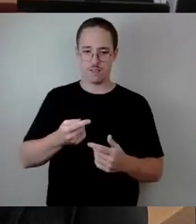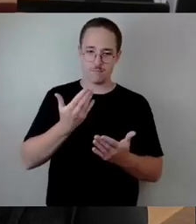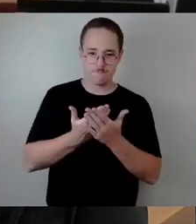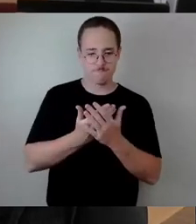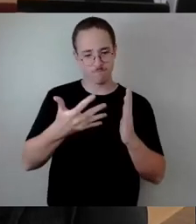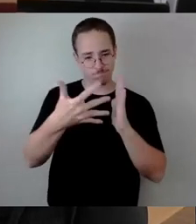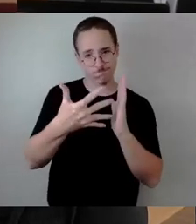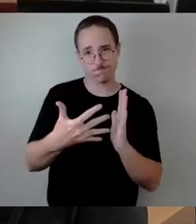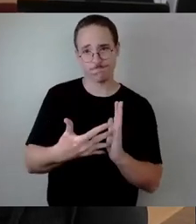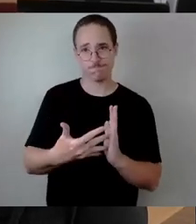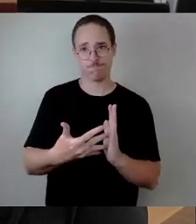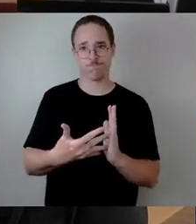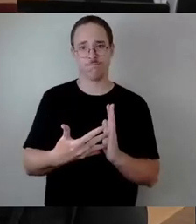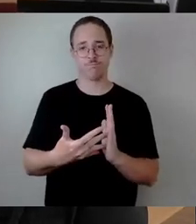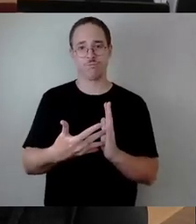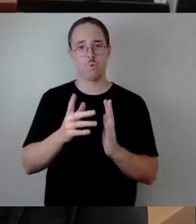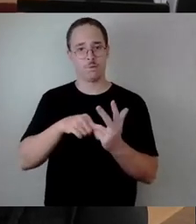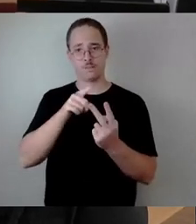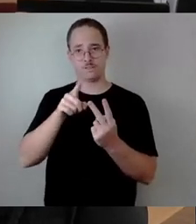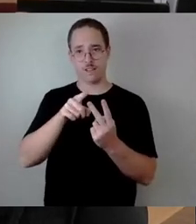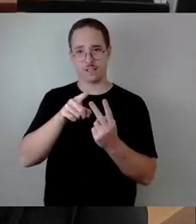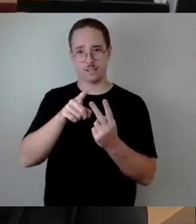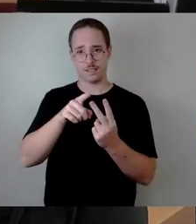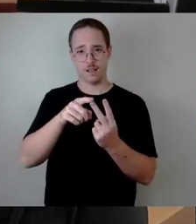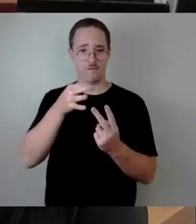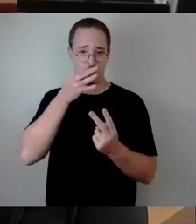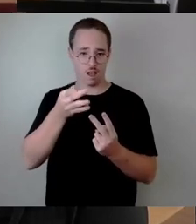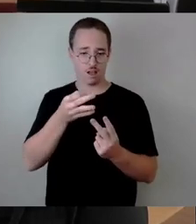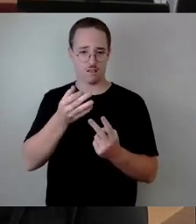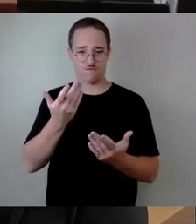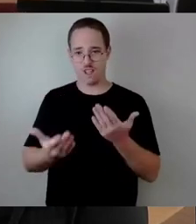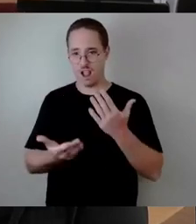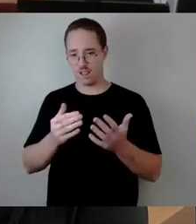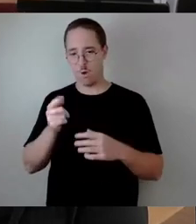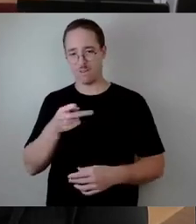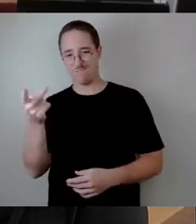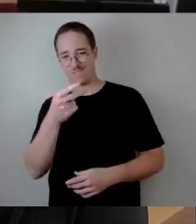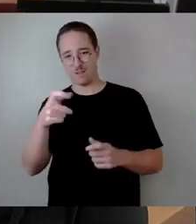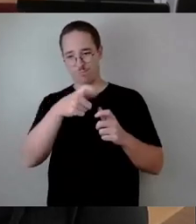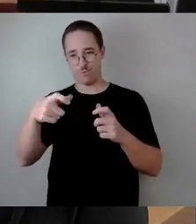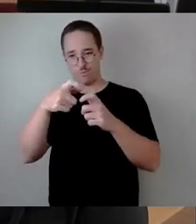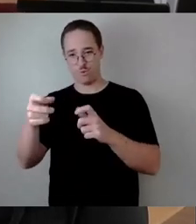relativ zeitnah auch mit Brückensperrung bei den beiden rechnen müssten.